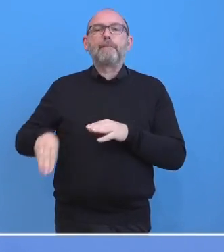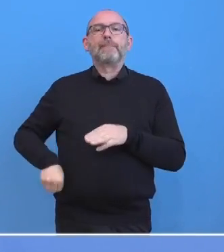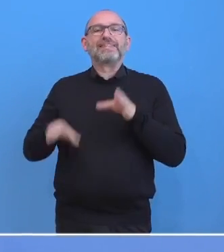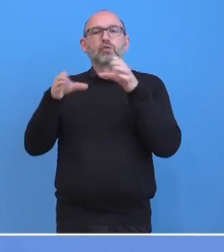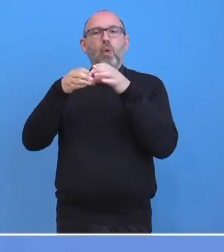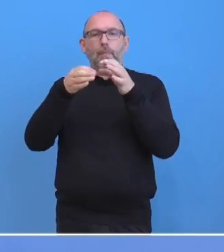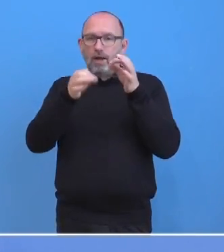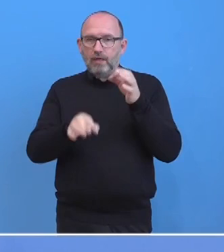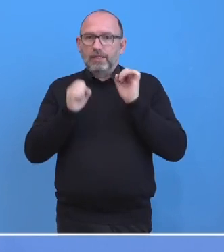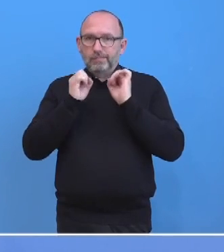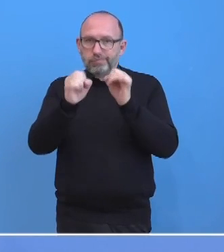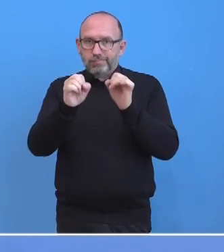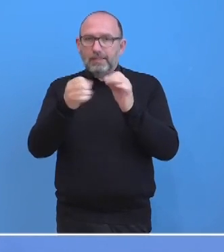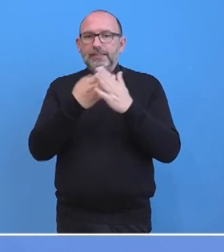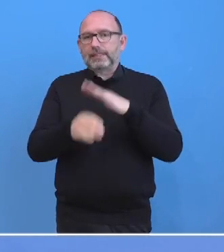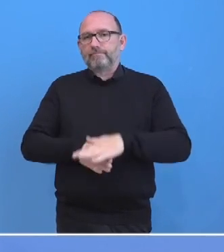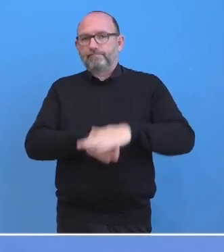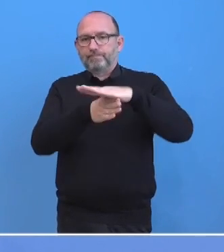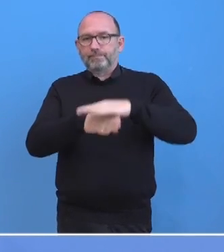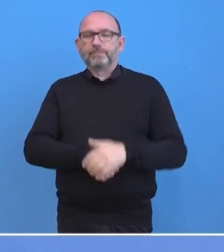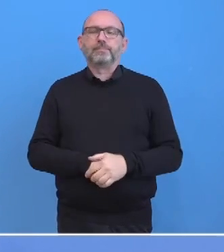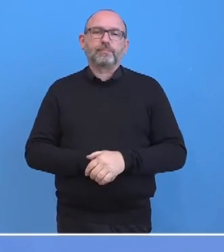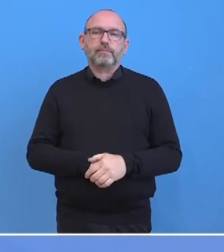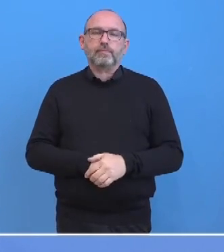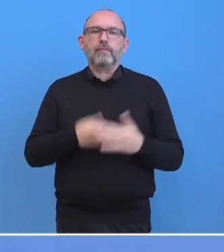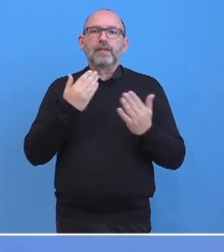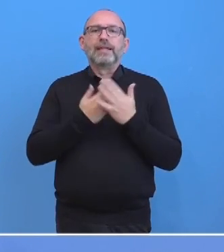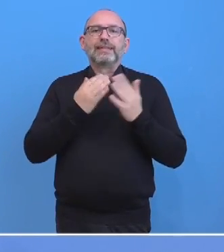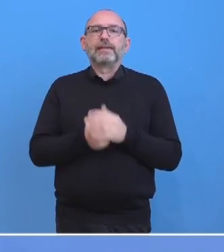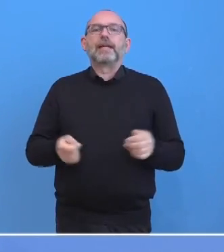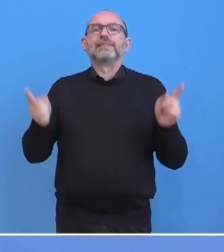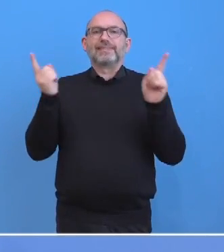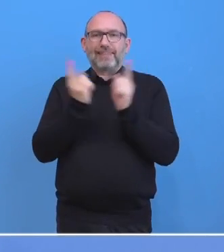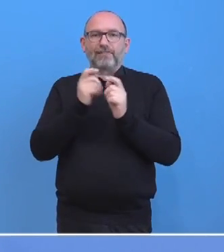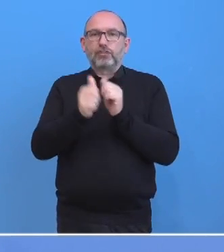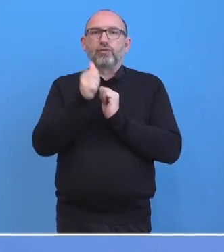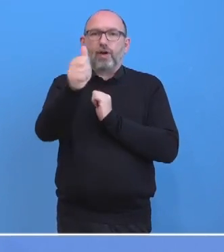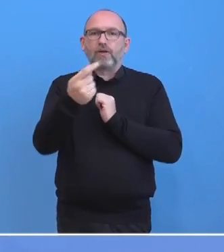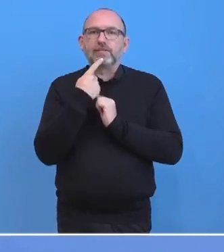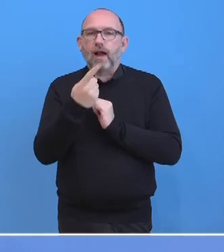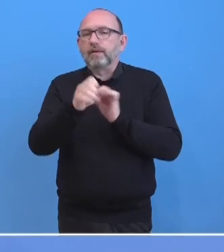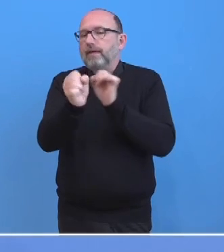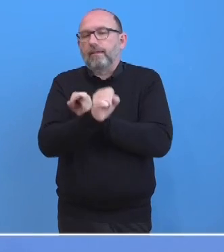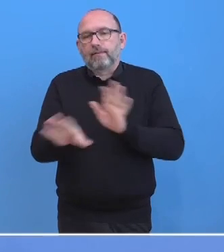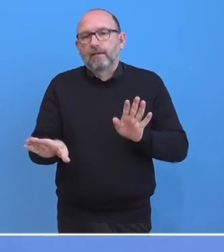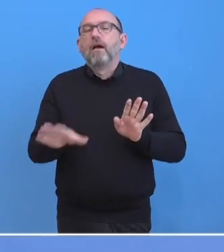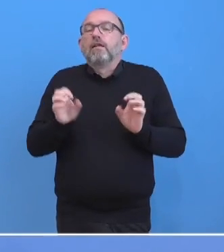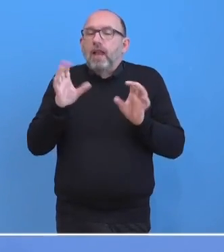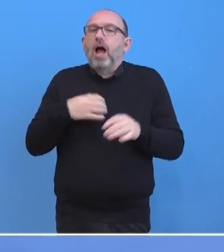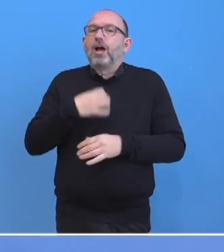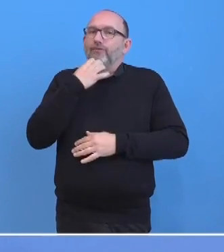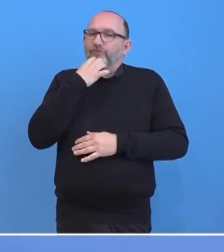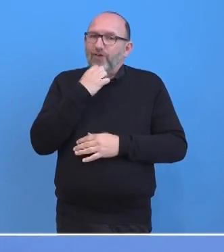OSZE, das zu tun. Insofern kann ich dem Treffen heute nicht vorgreifen. Aus unserer Sicht wäre es natürlich wünschenswert, wenn